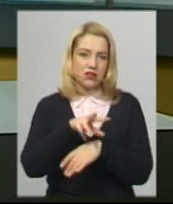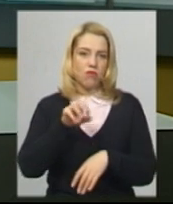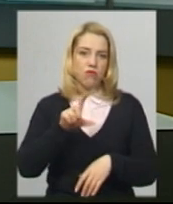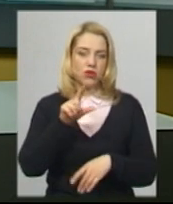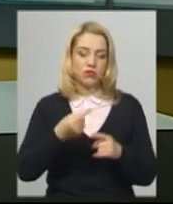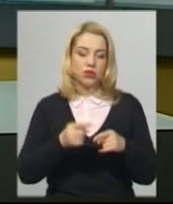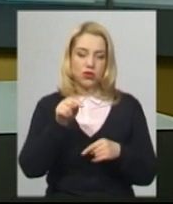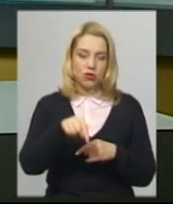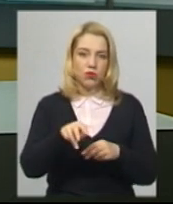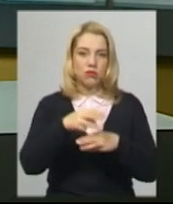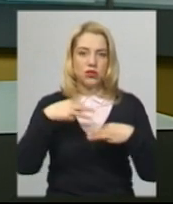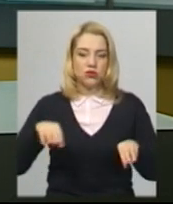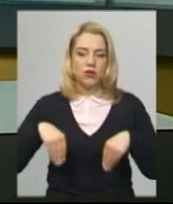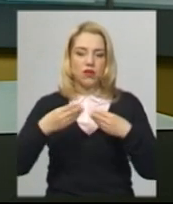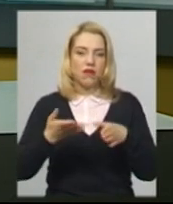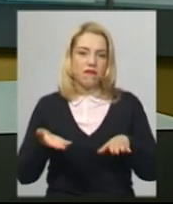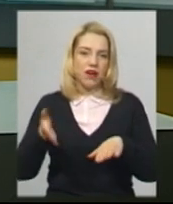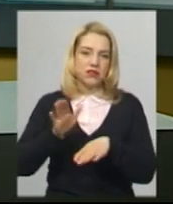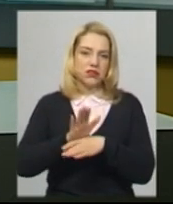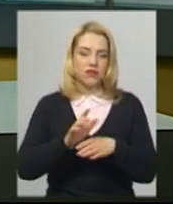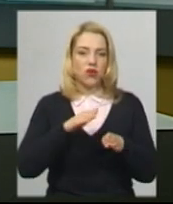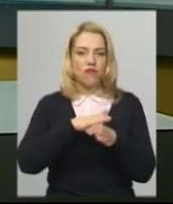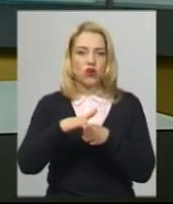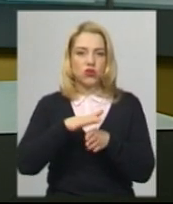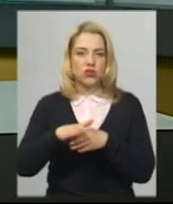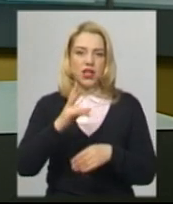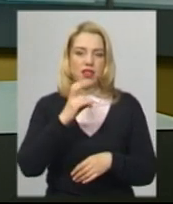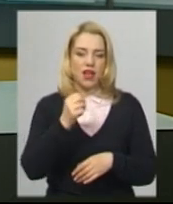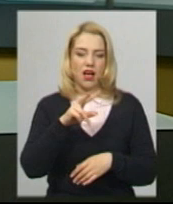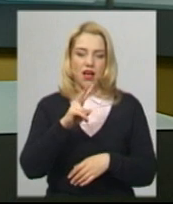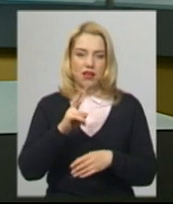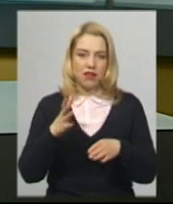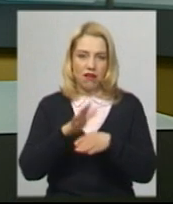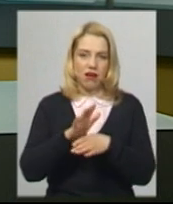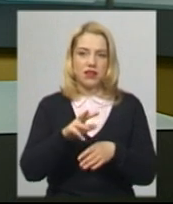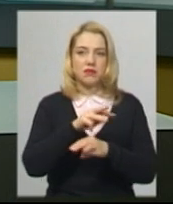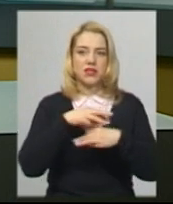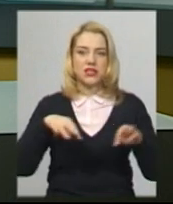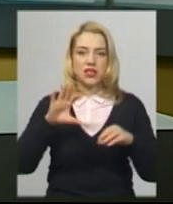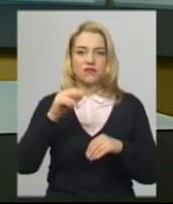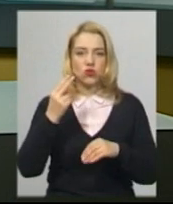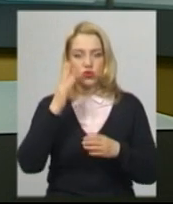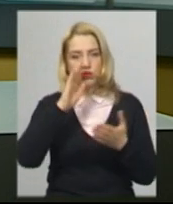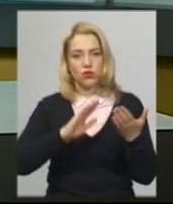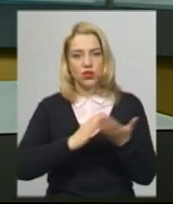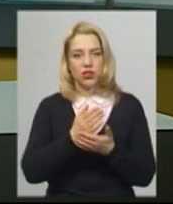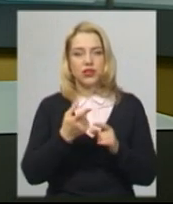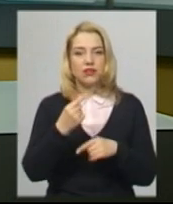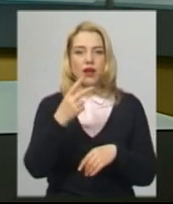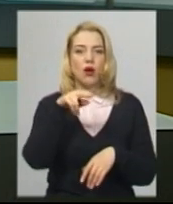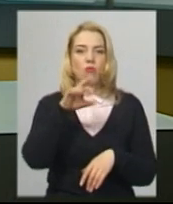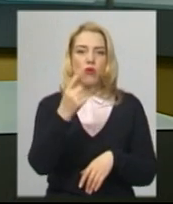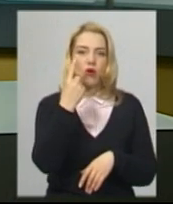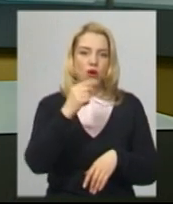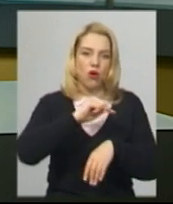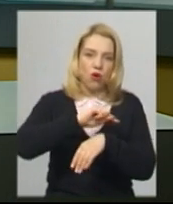доплат міністерство дає вказівку використовувати наказ Мінсоцполітики за 2003 рік, де йдеться про погодину оплатою про